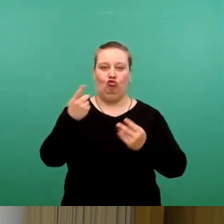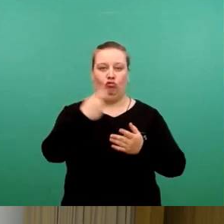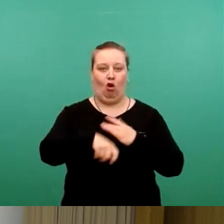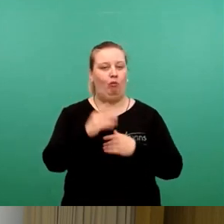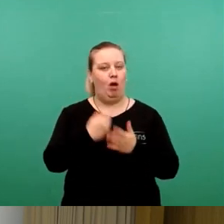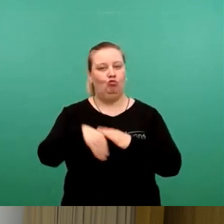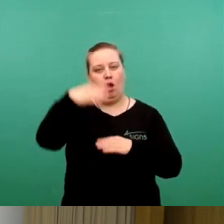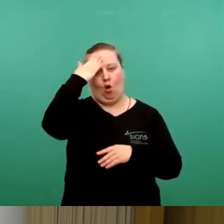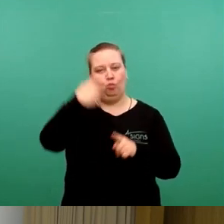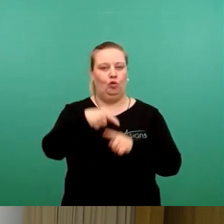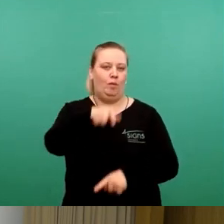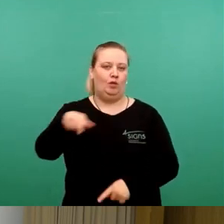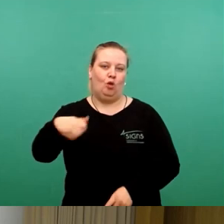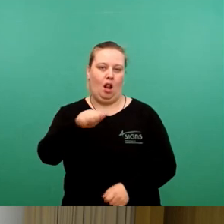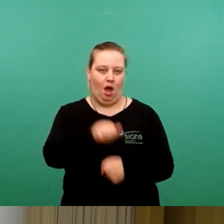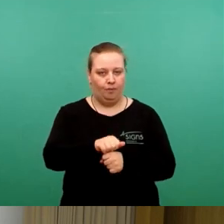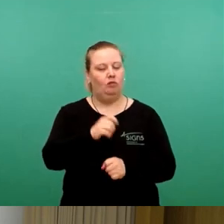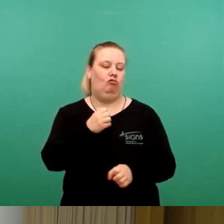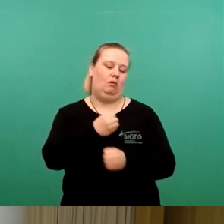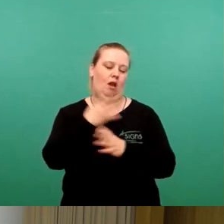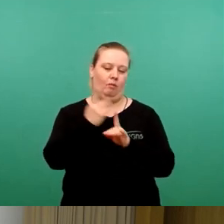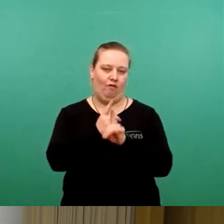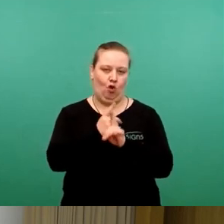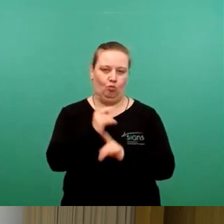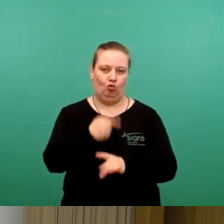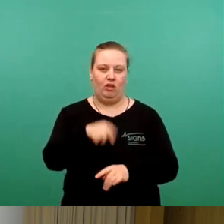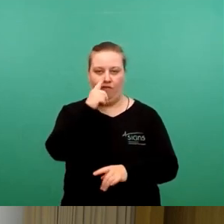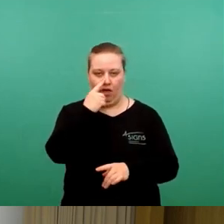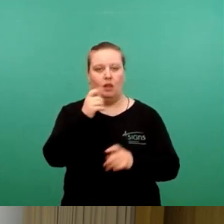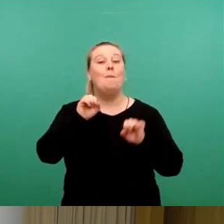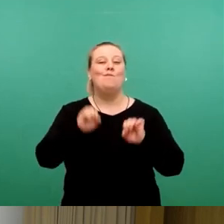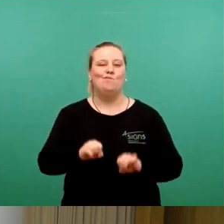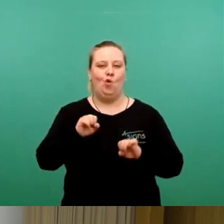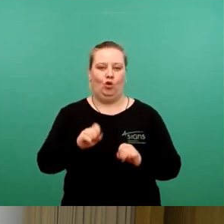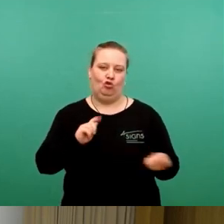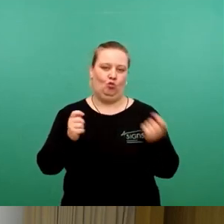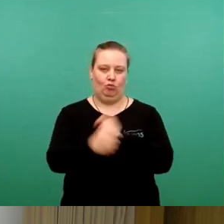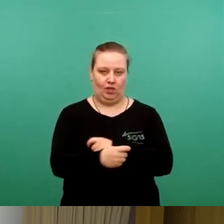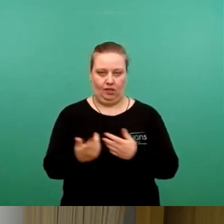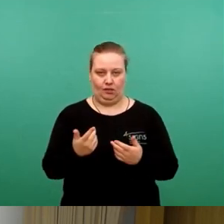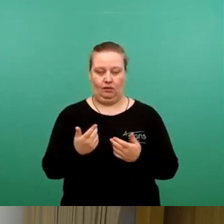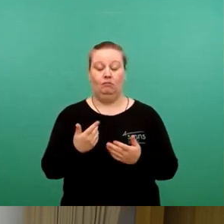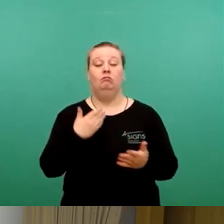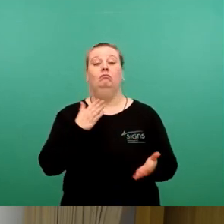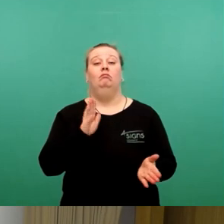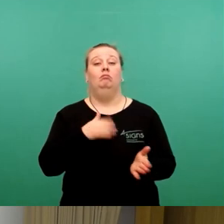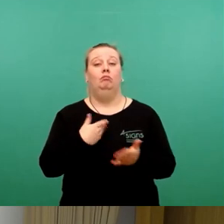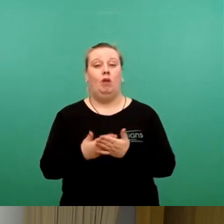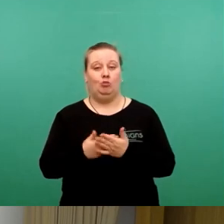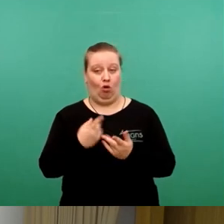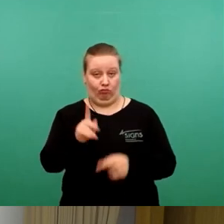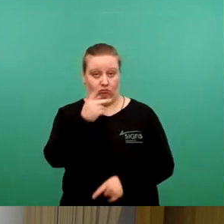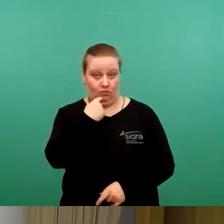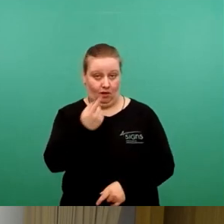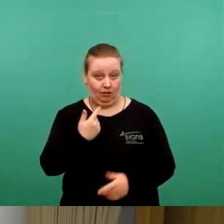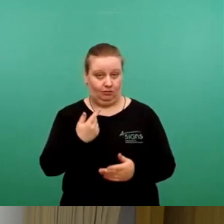Personalamt diese Anforderungen im Rahmen der vergaberechtlichen Möglichkeiten umgesetzt. Dies betrifft unter anderem, das gerade auch von Ihnen